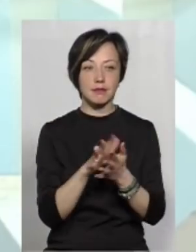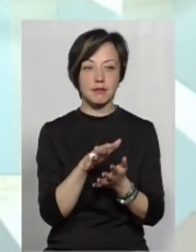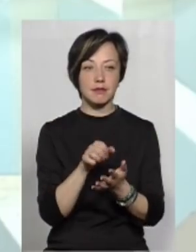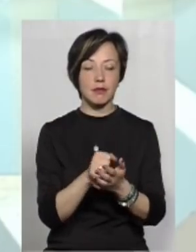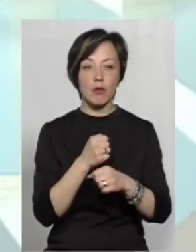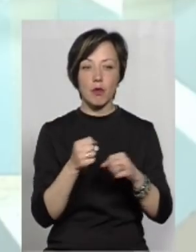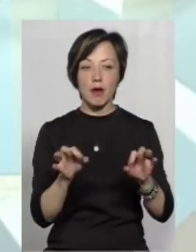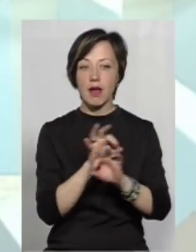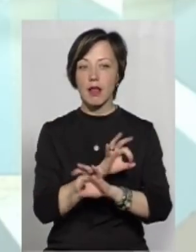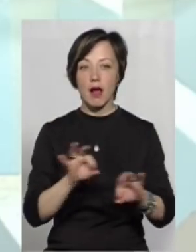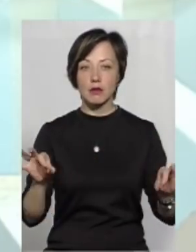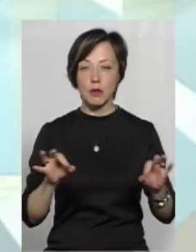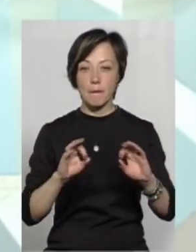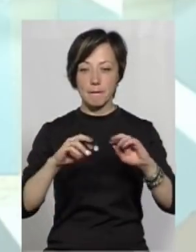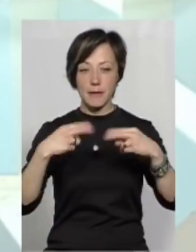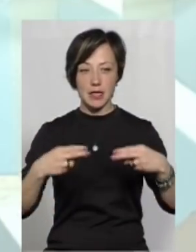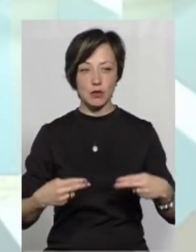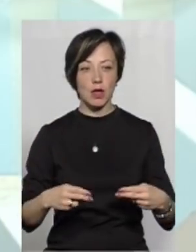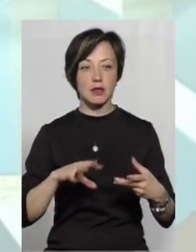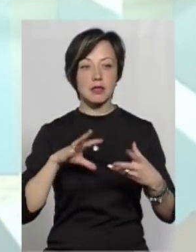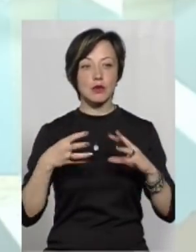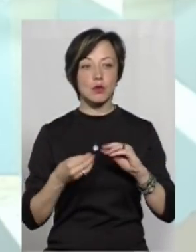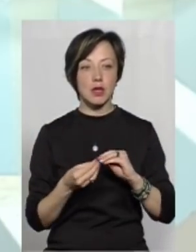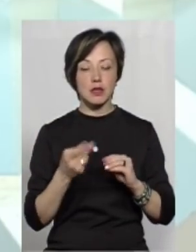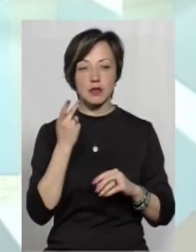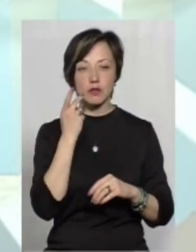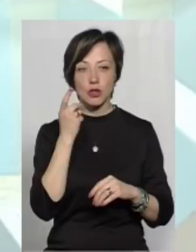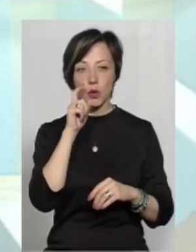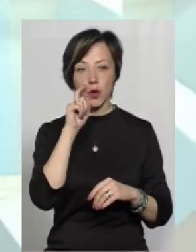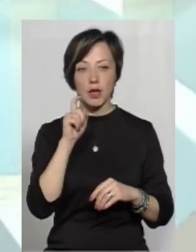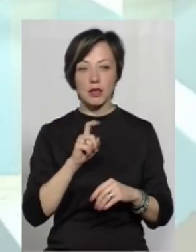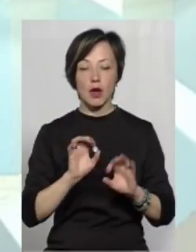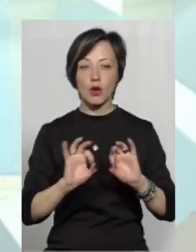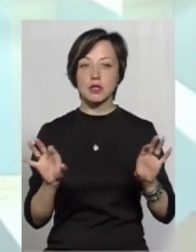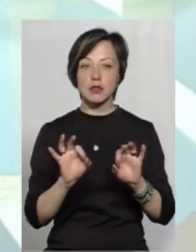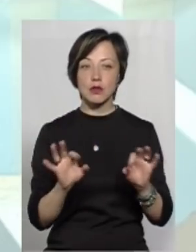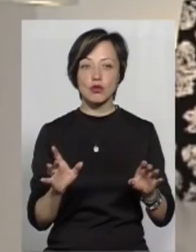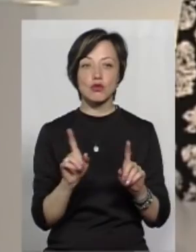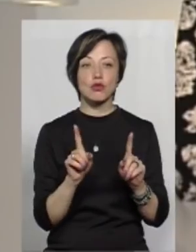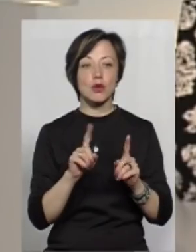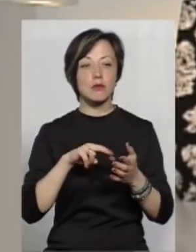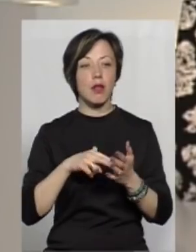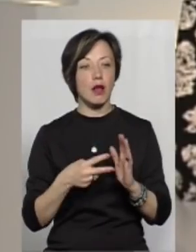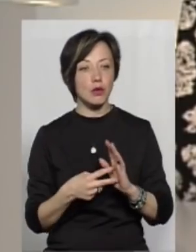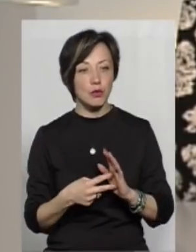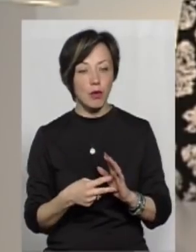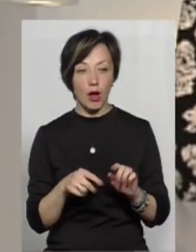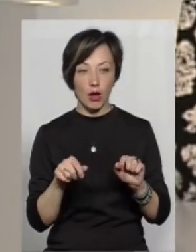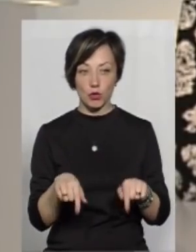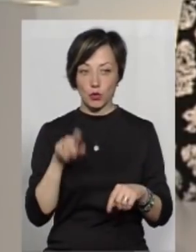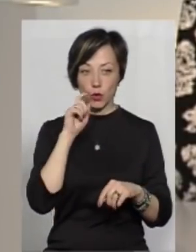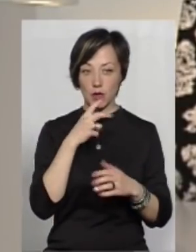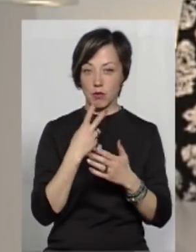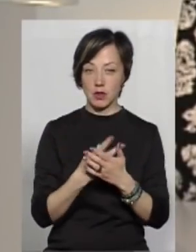такої класної презентації з результатами завжди Україна розказувала, що ми щось плануємо, а тут